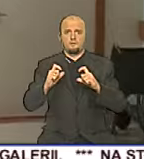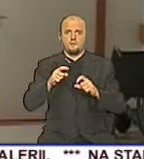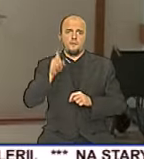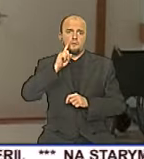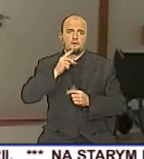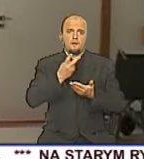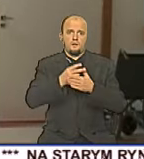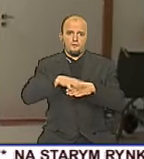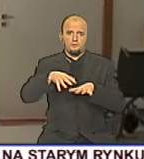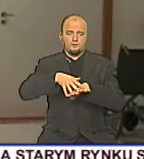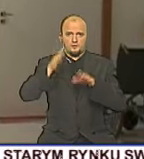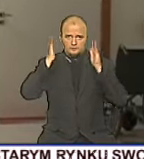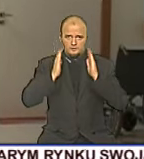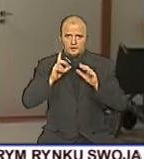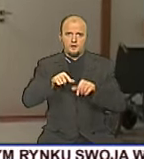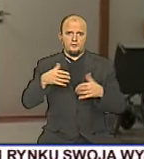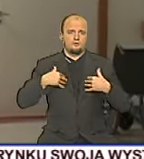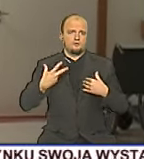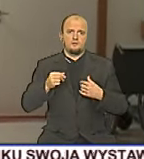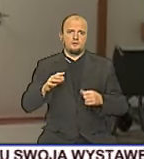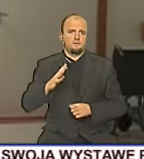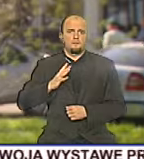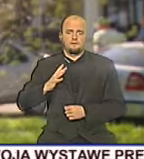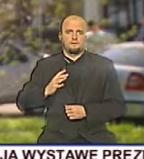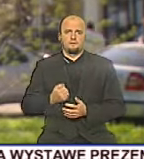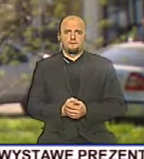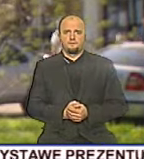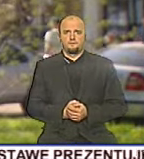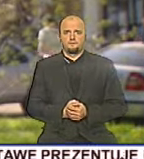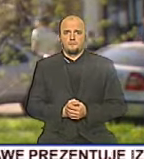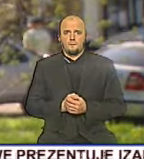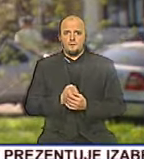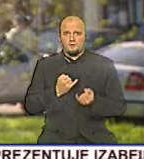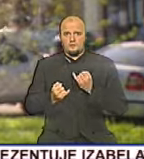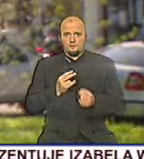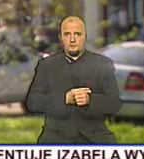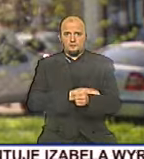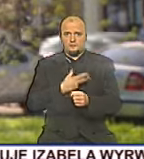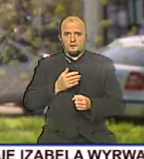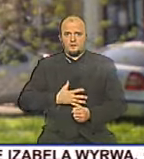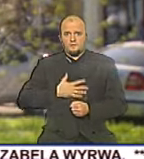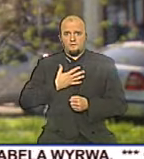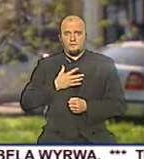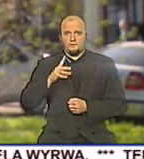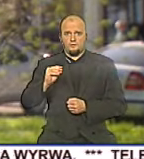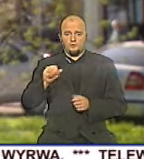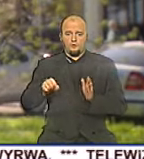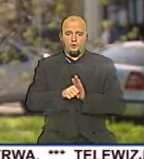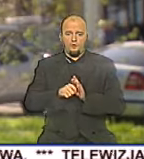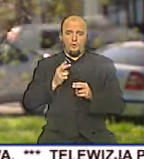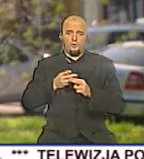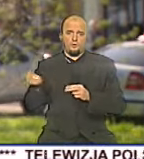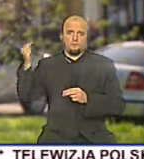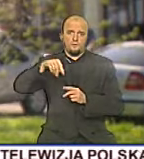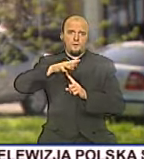szpitalu. Na szczęście jego życiu nic nie zagraża. Jeżeli urzędników nie dziwi fakt, że do pacjenta przelatuje śmigłowiec tylko